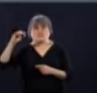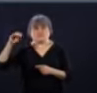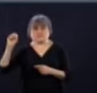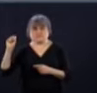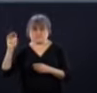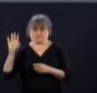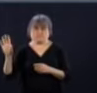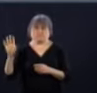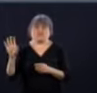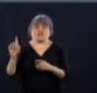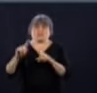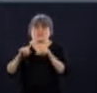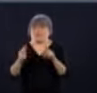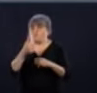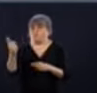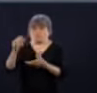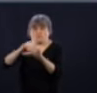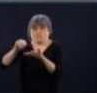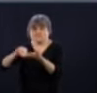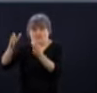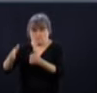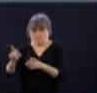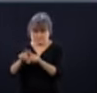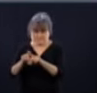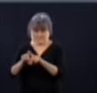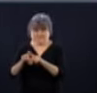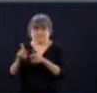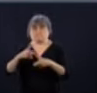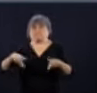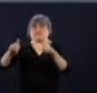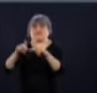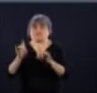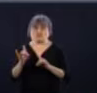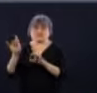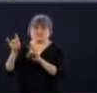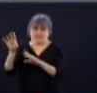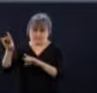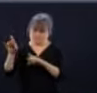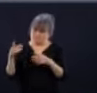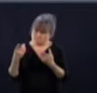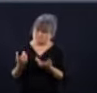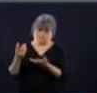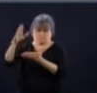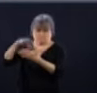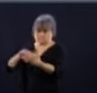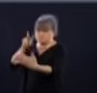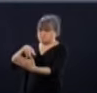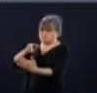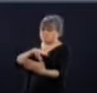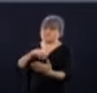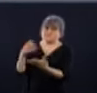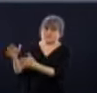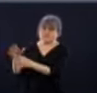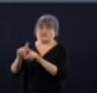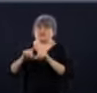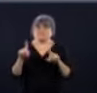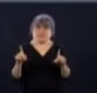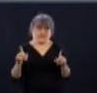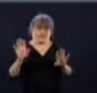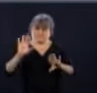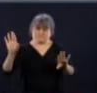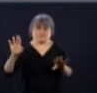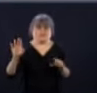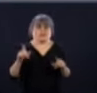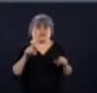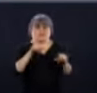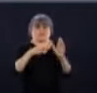auteurs, notamment en Australie, qui ont publié cet élément-là. Contrairement à ce qu'on a dans l'influenza, où les enfants sont des générateurs,